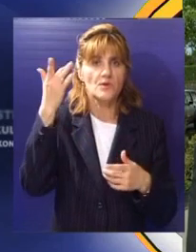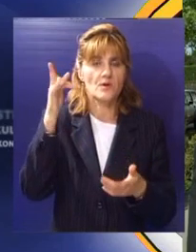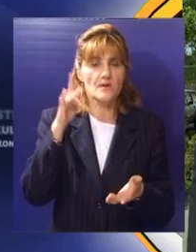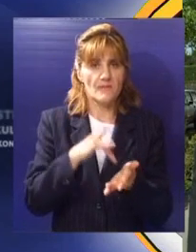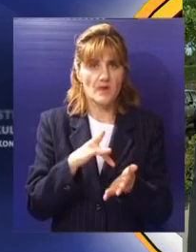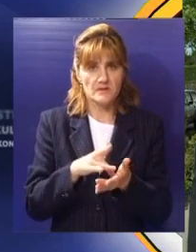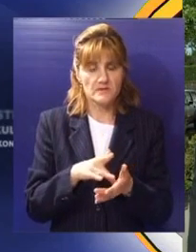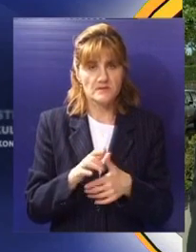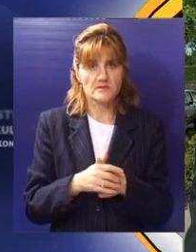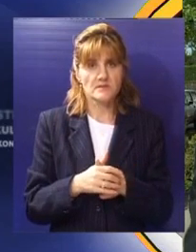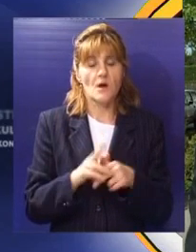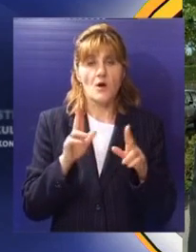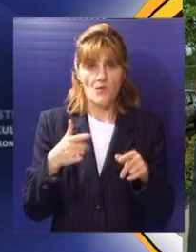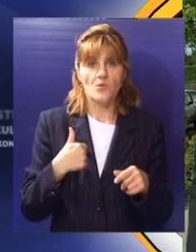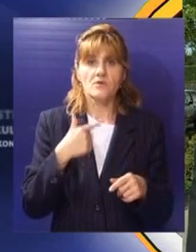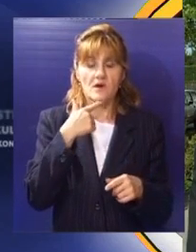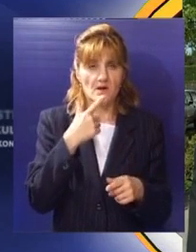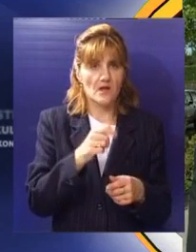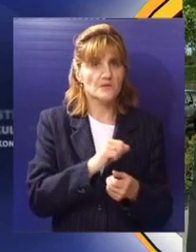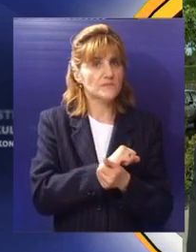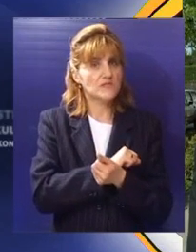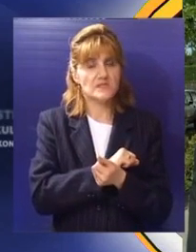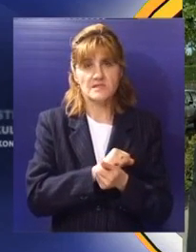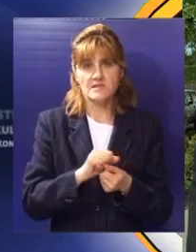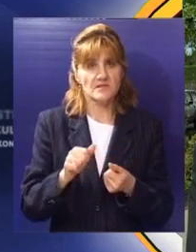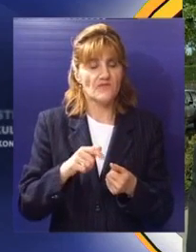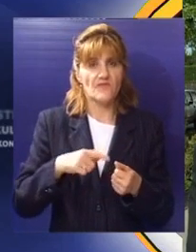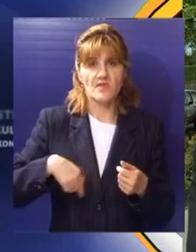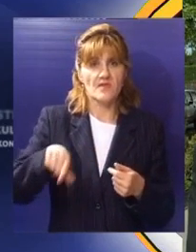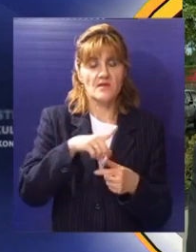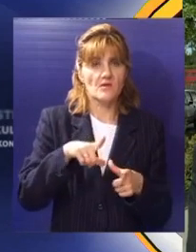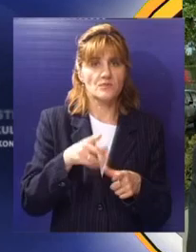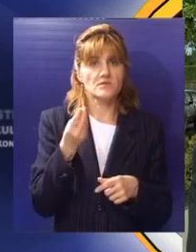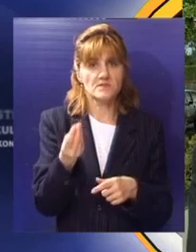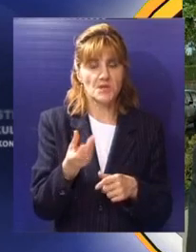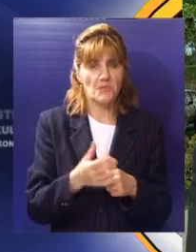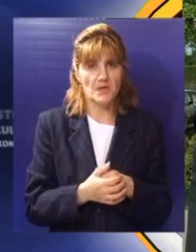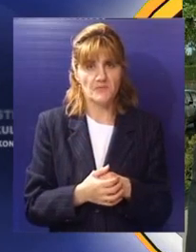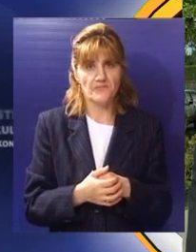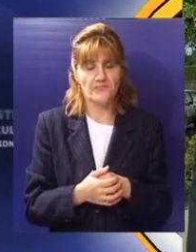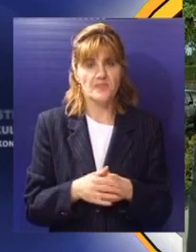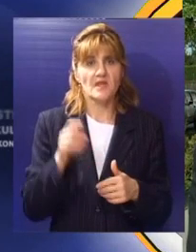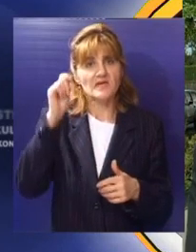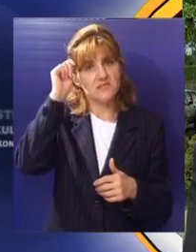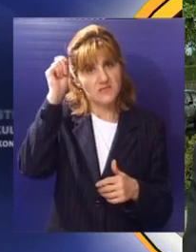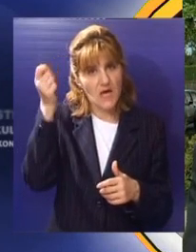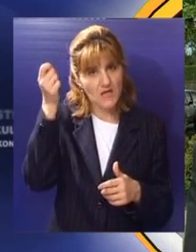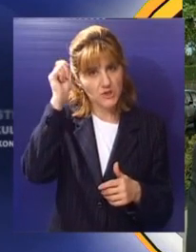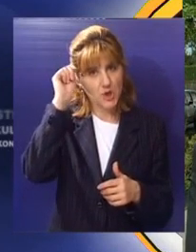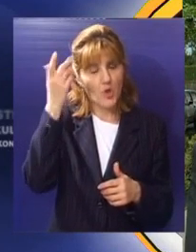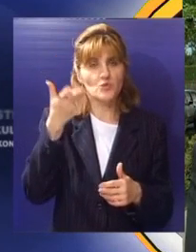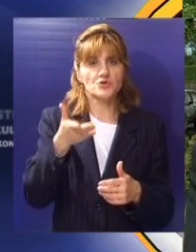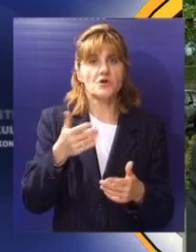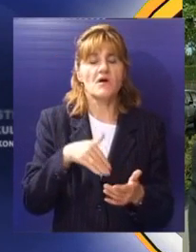a onda sad mogu reći te sadnice imamo skoro po celoj Srbiji zaslužuju da